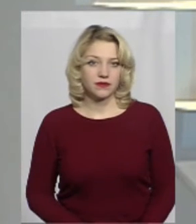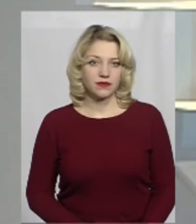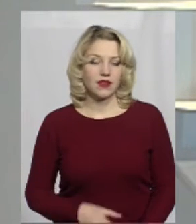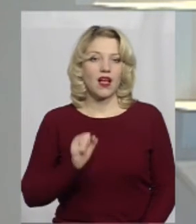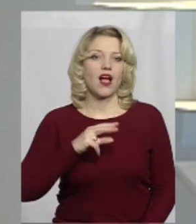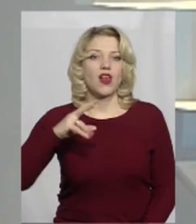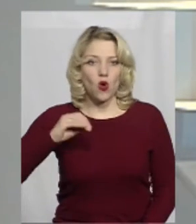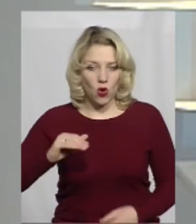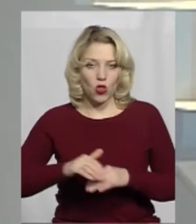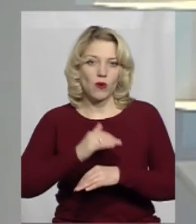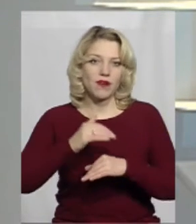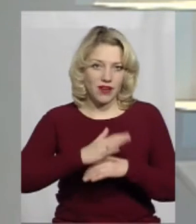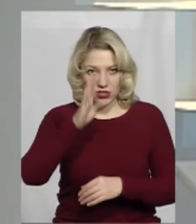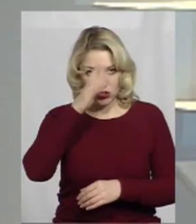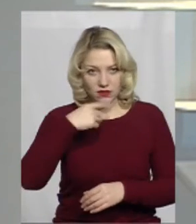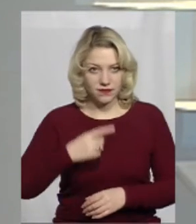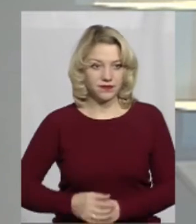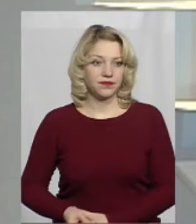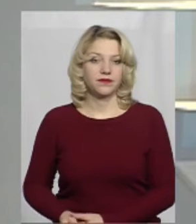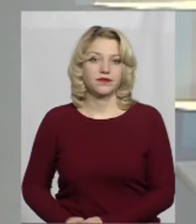Альо, добрий вечір. Добрий вечір.